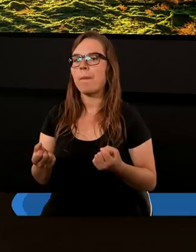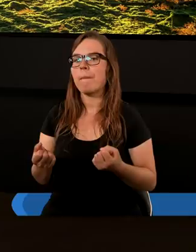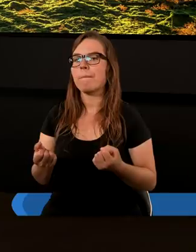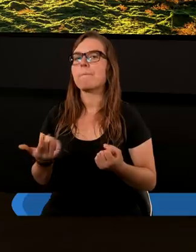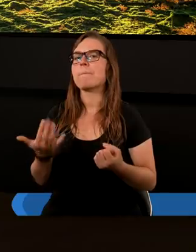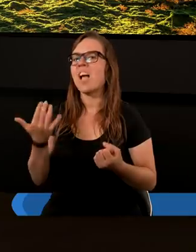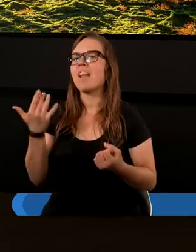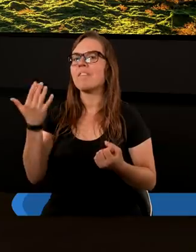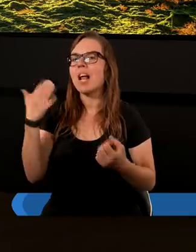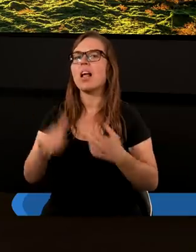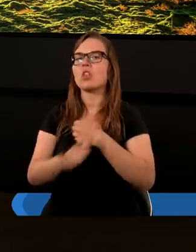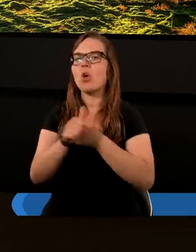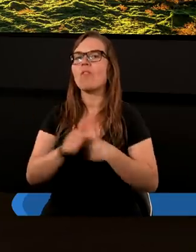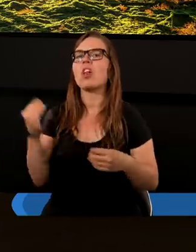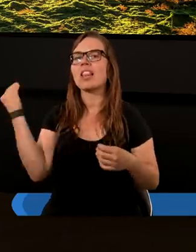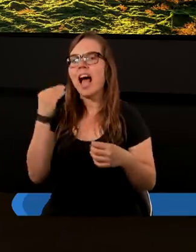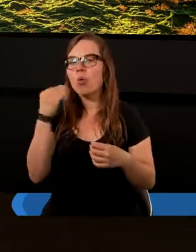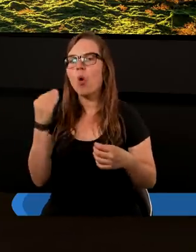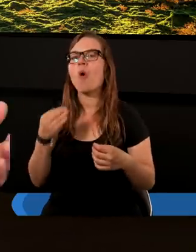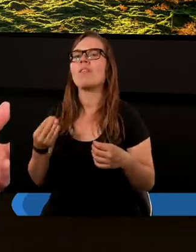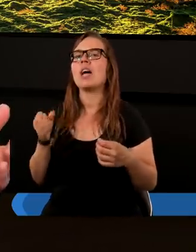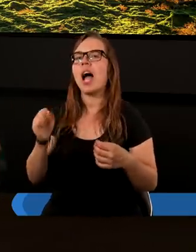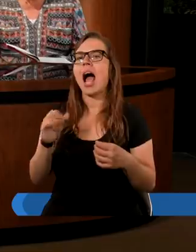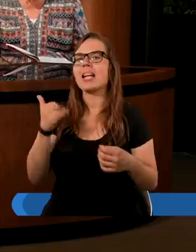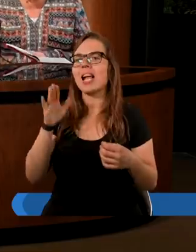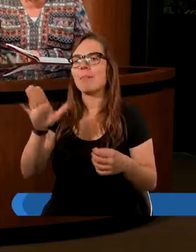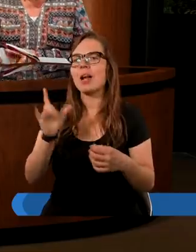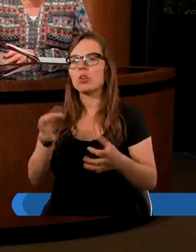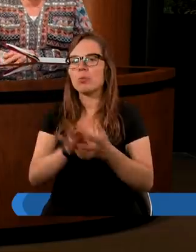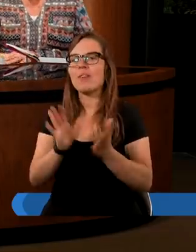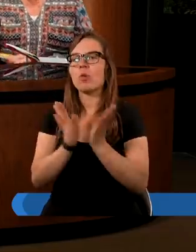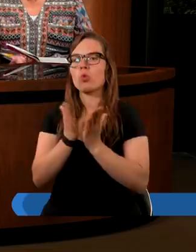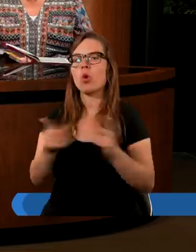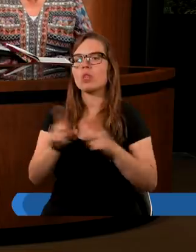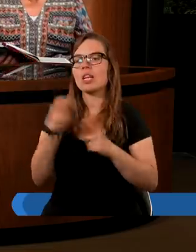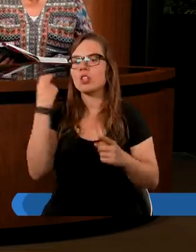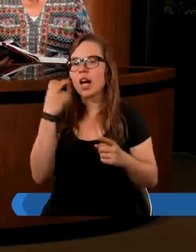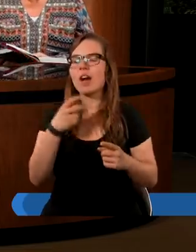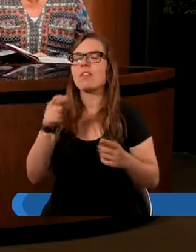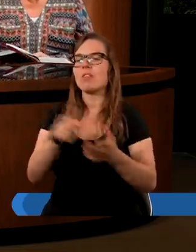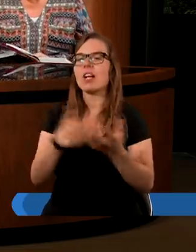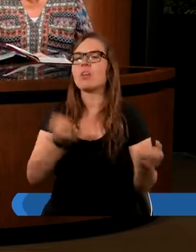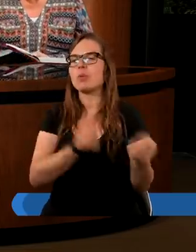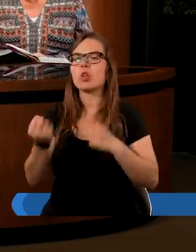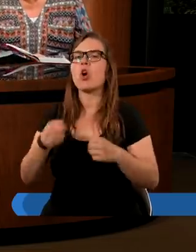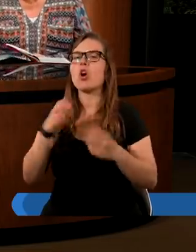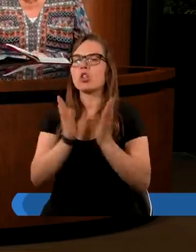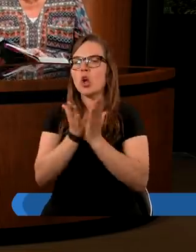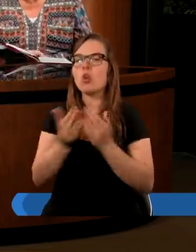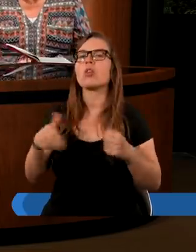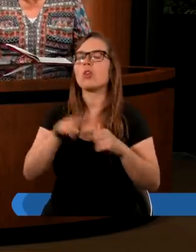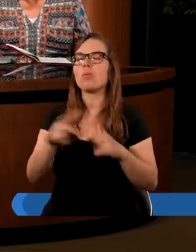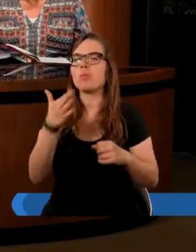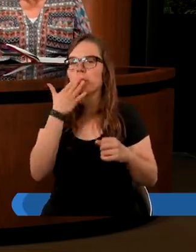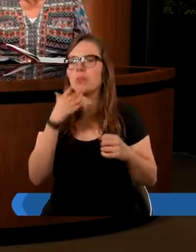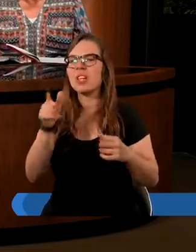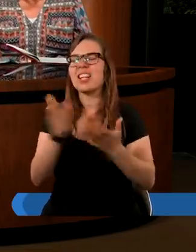wiele dowodów naukowych. Ania ma też pewną książkę ciekawą. słuchajcie, przyniosłam książkę, która może nie tyle